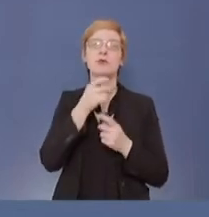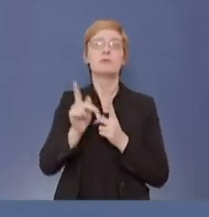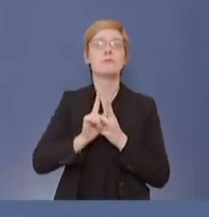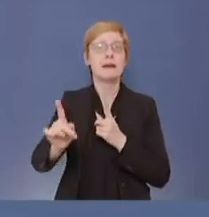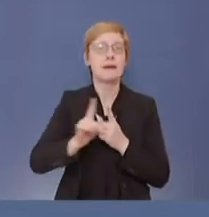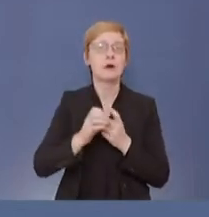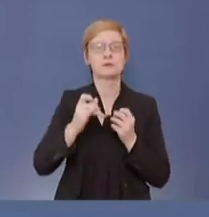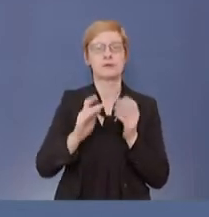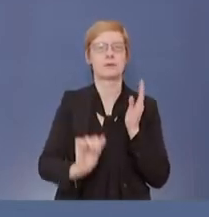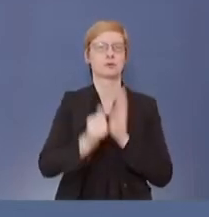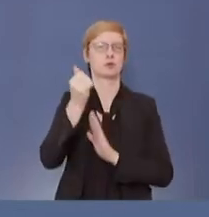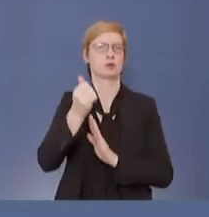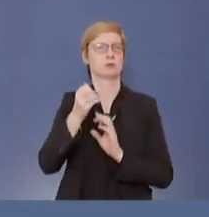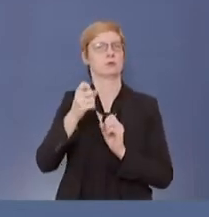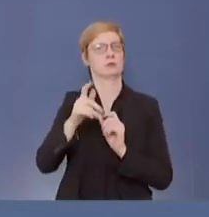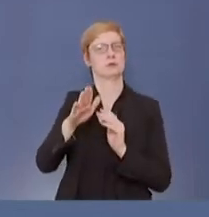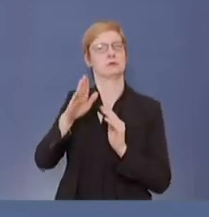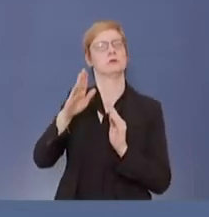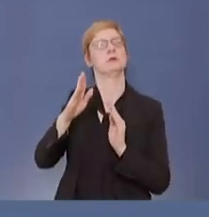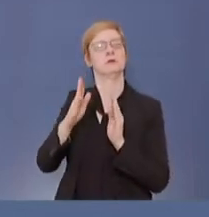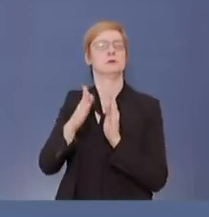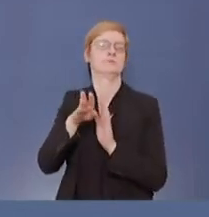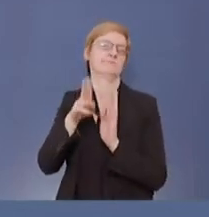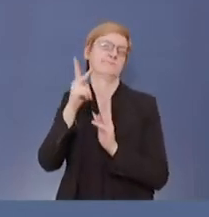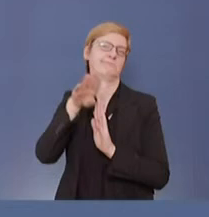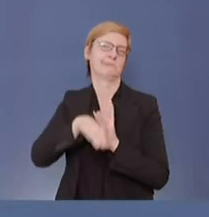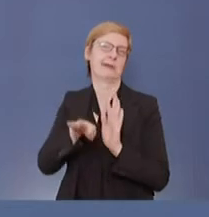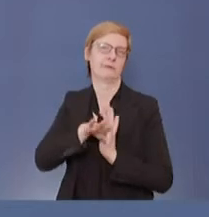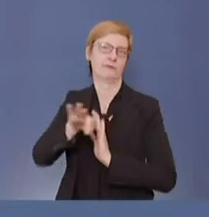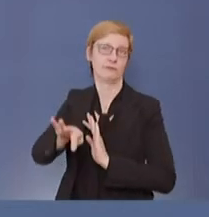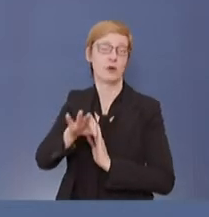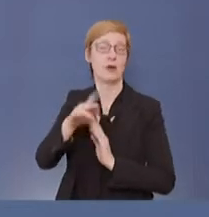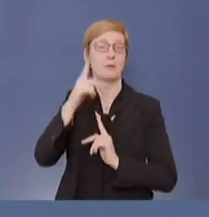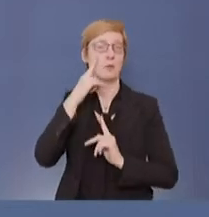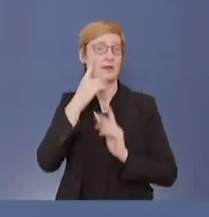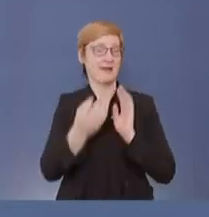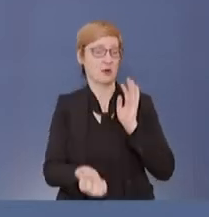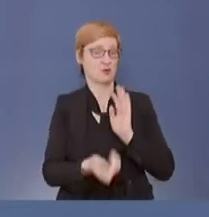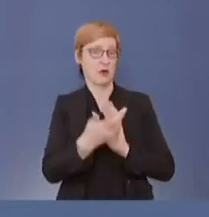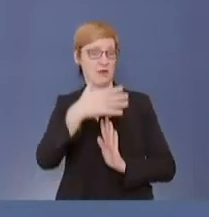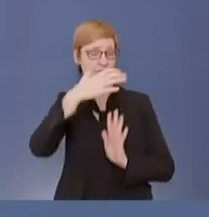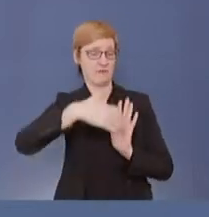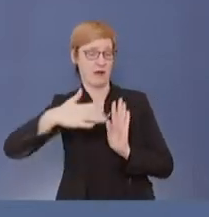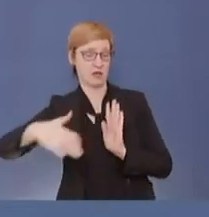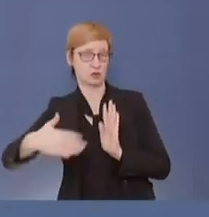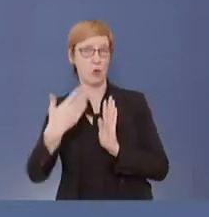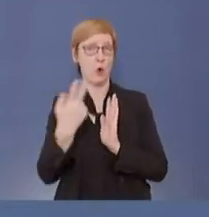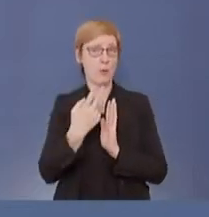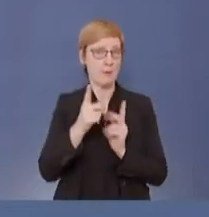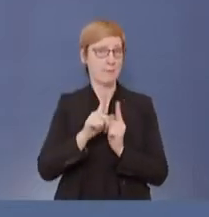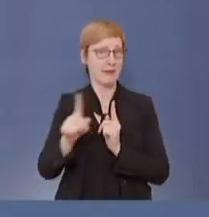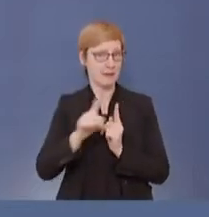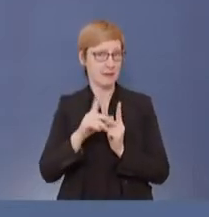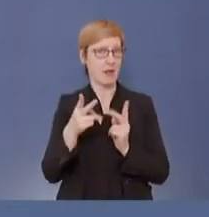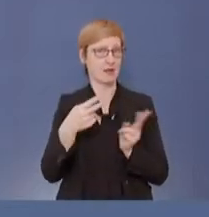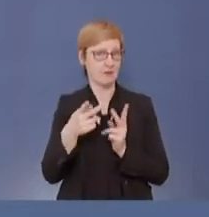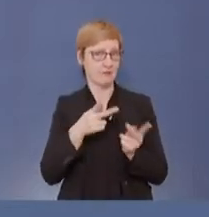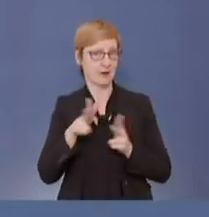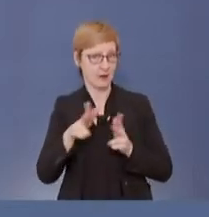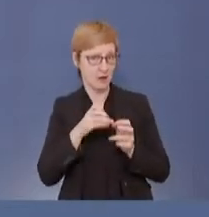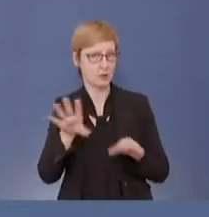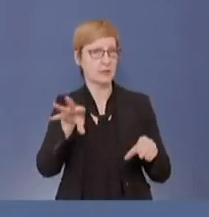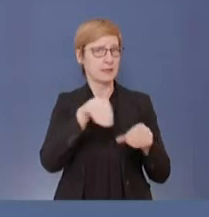Ob und inwieweit das in der aktuellen Fassung zu berücksichtigen ist, das ist im Gespräch. Und zur zweiten Frage.